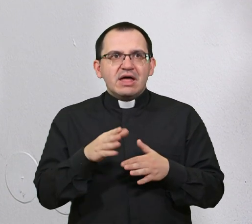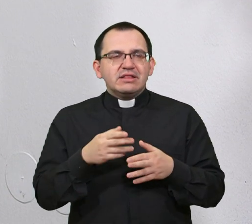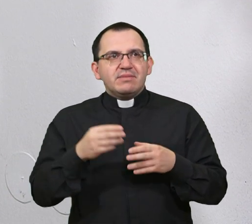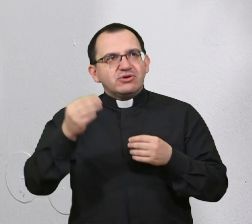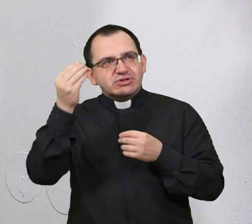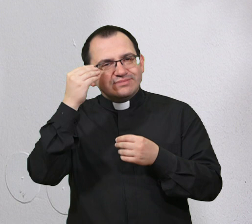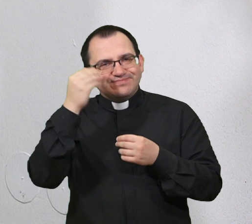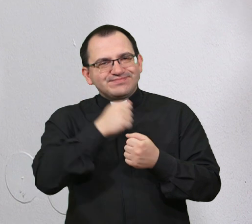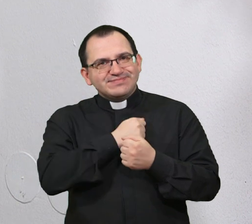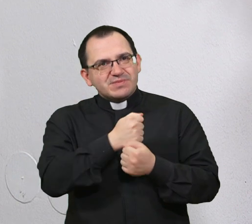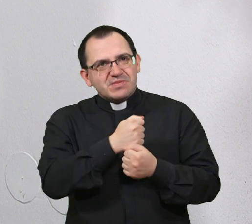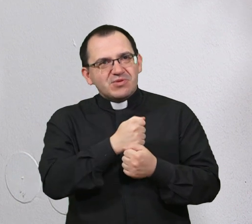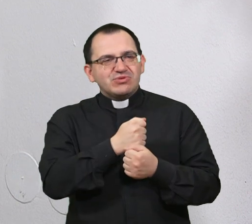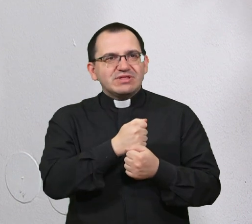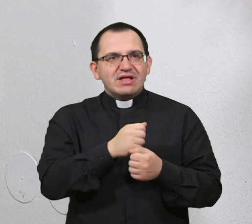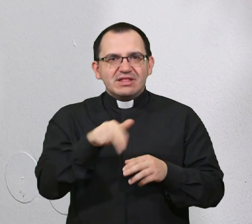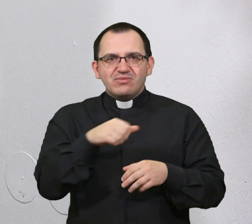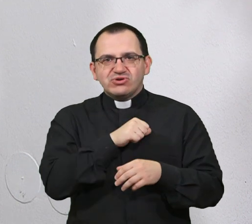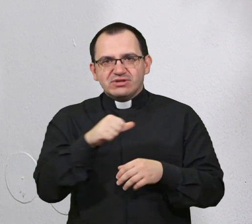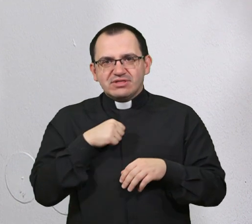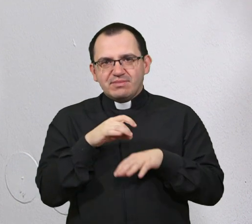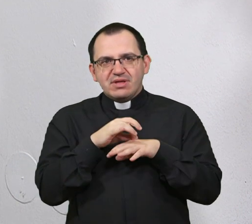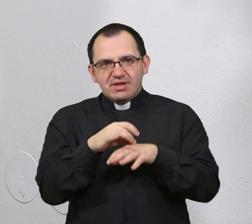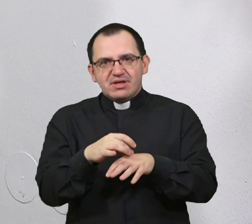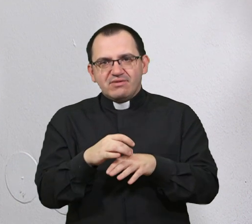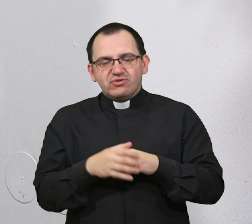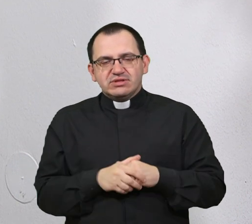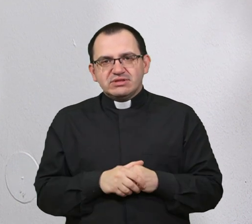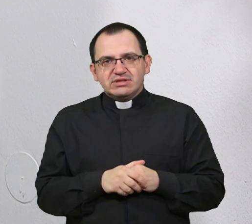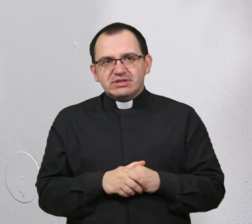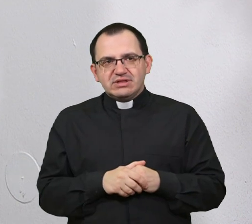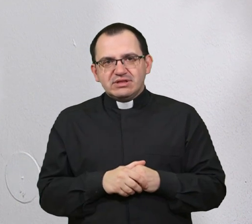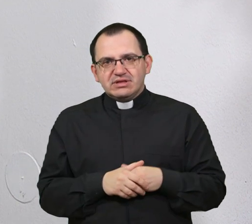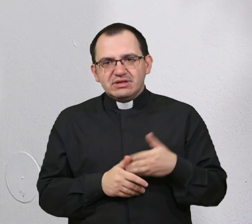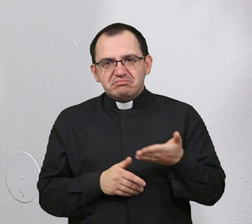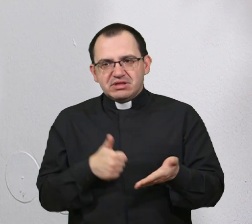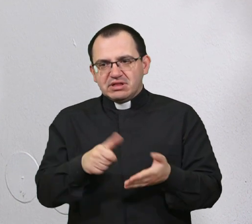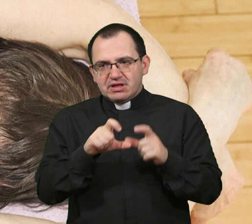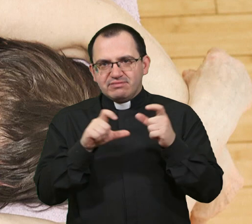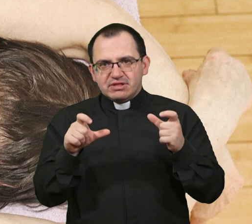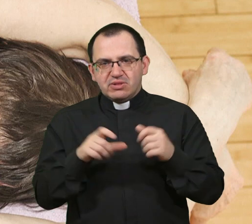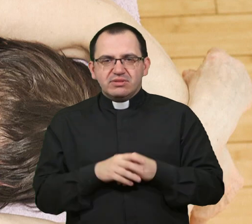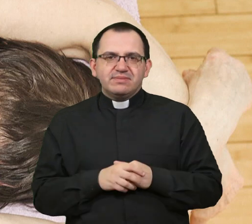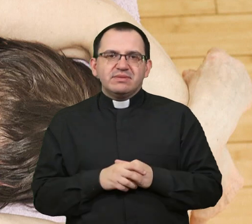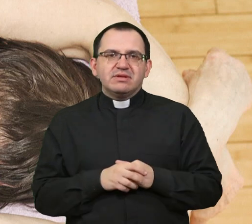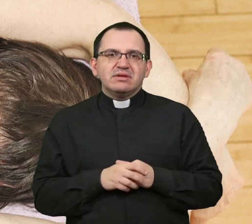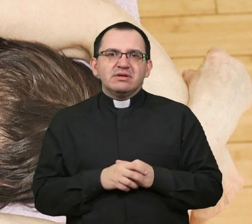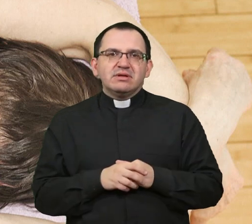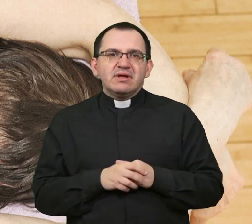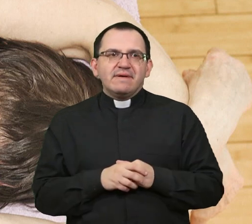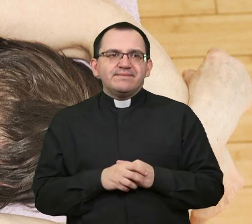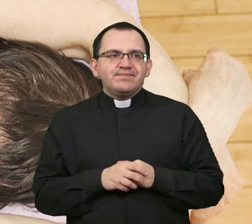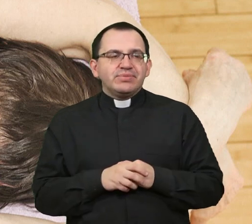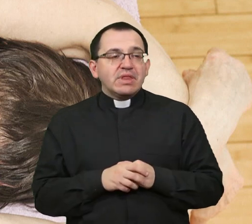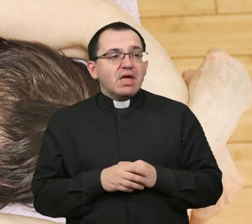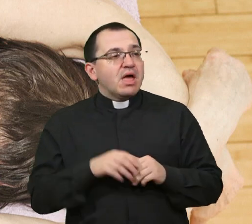samopouzdanja da mogu voditi jedan takav salon. O